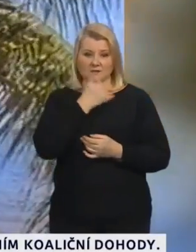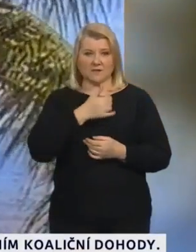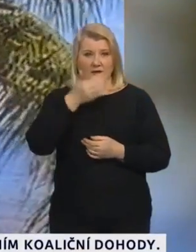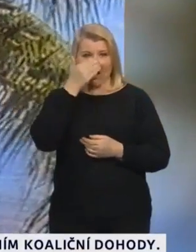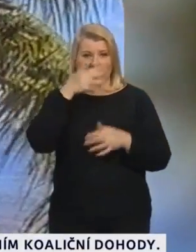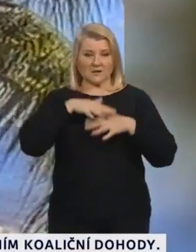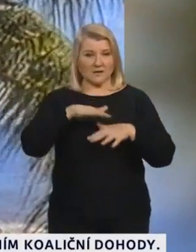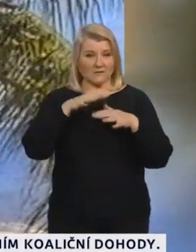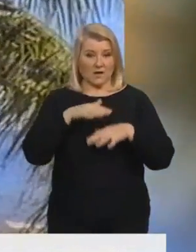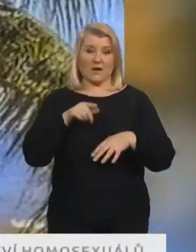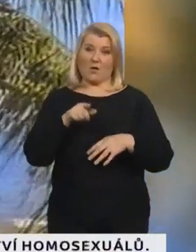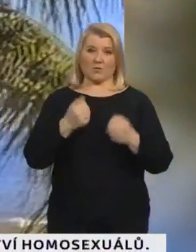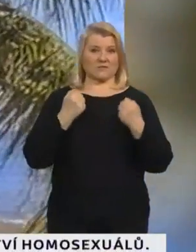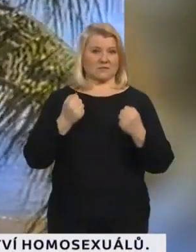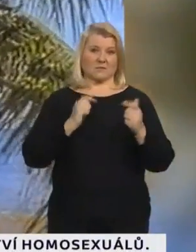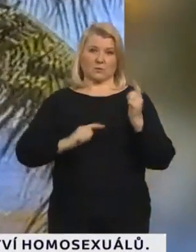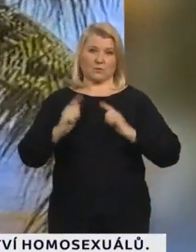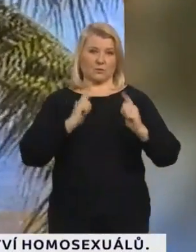byly velkou inspirací.